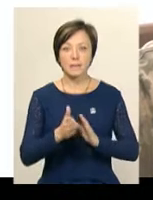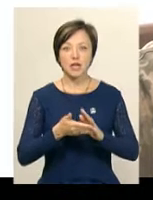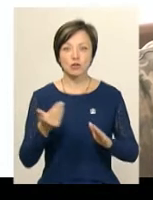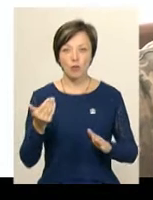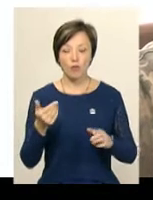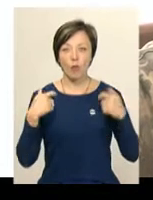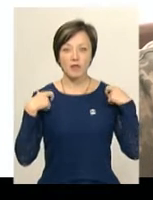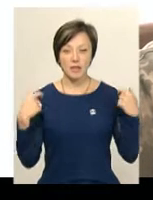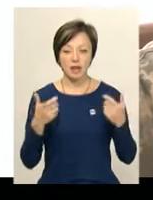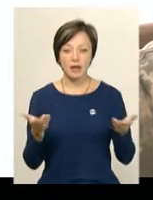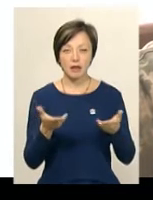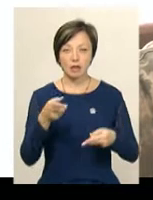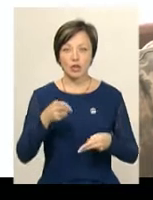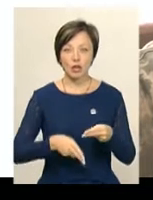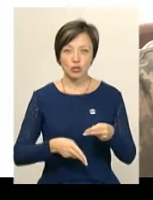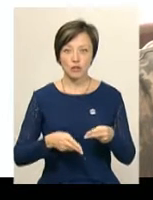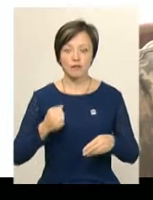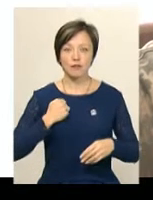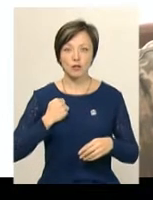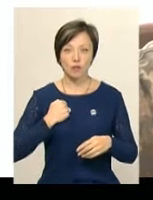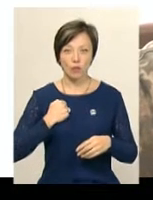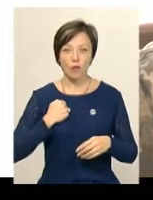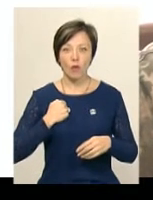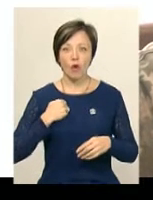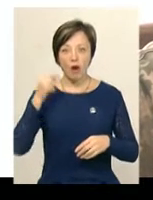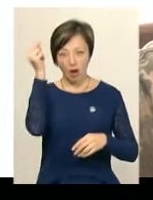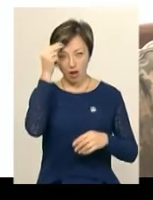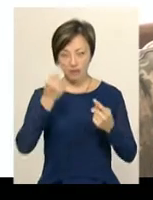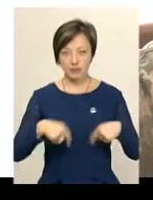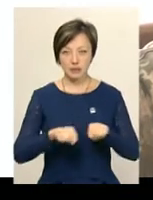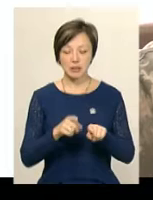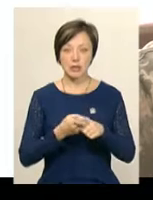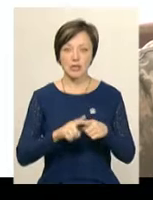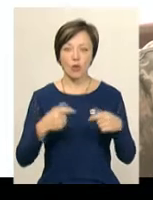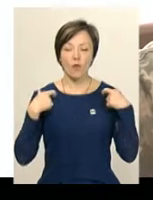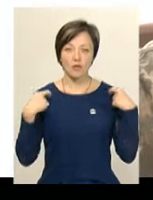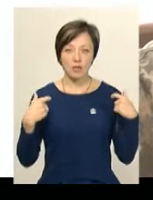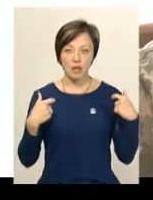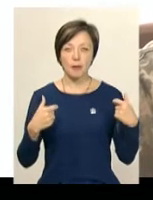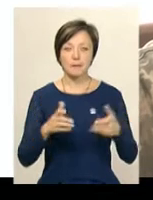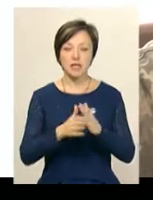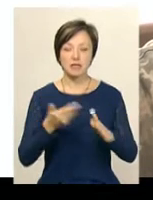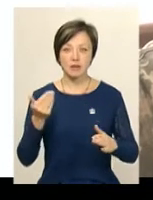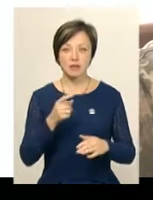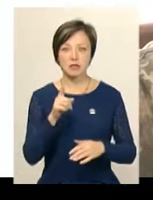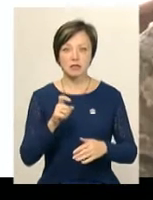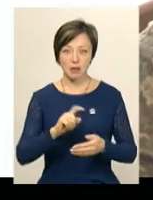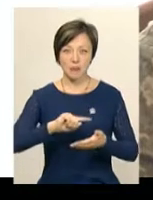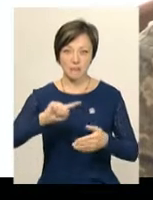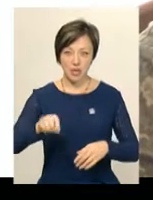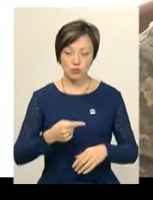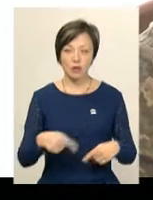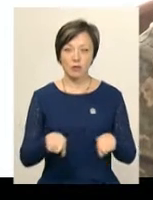офіцерів, які закінчили військову кафедру. Цих офіцерів ми призиваємо за призовом.